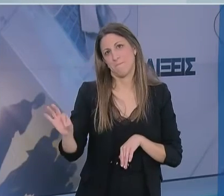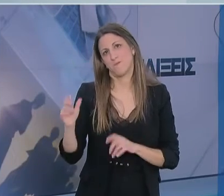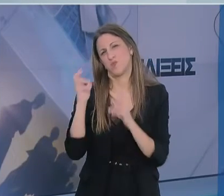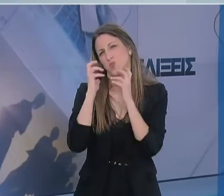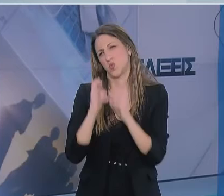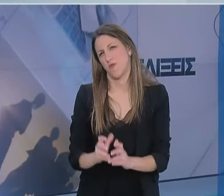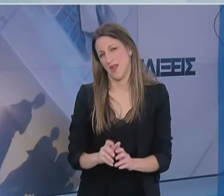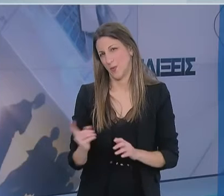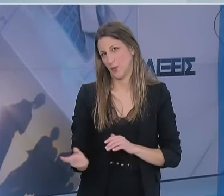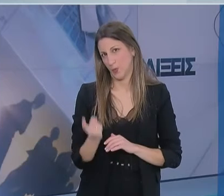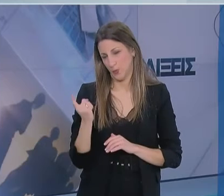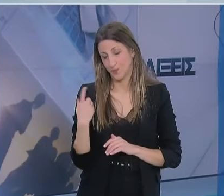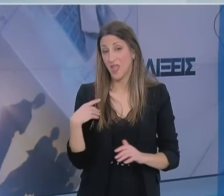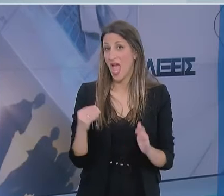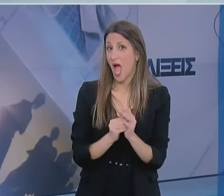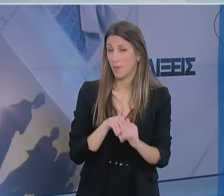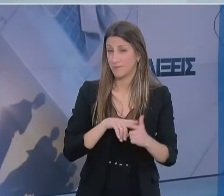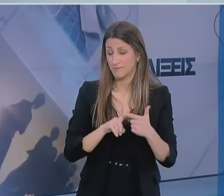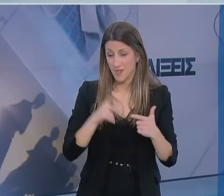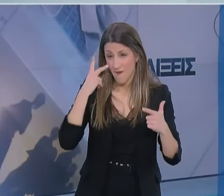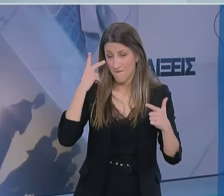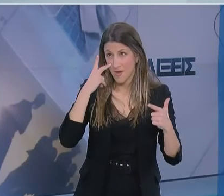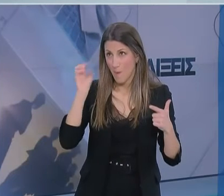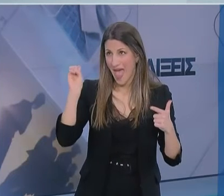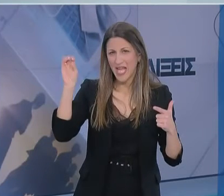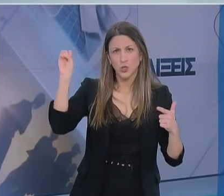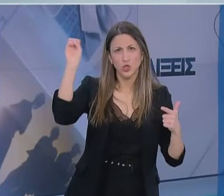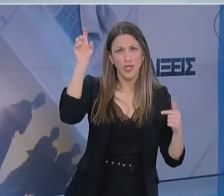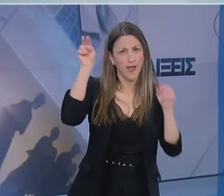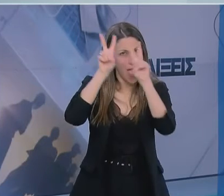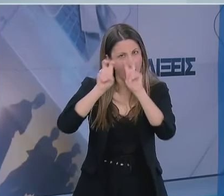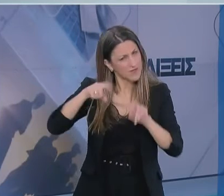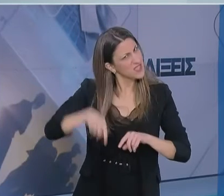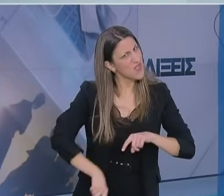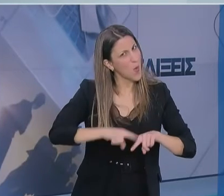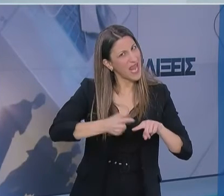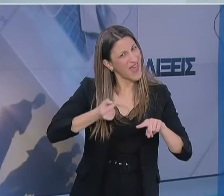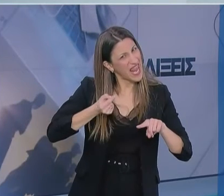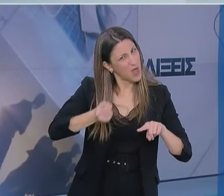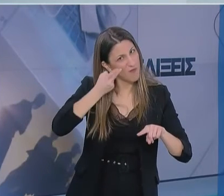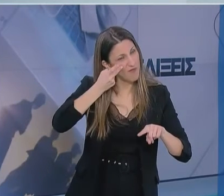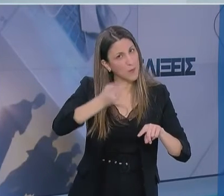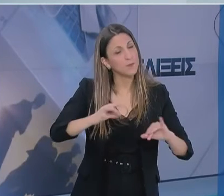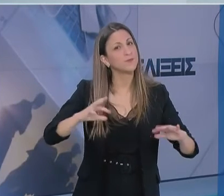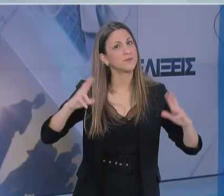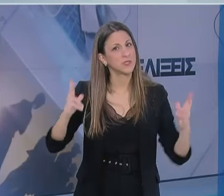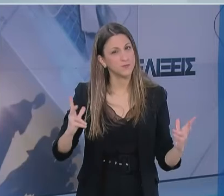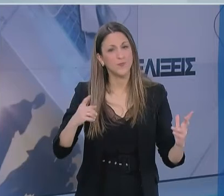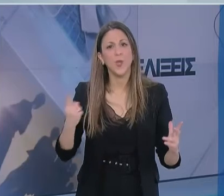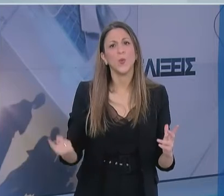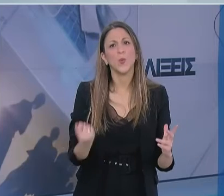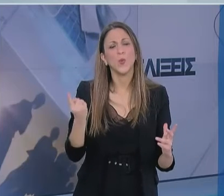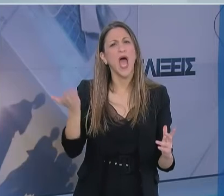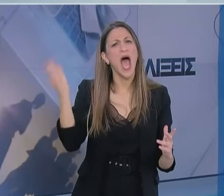φαίνεται από τις επιδημιολογικές μελέτες του εξωτερικού αλλά και από κάποια αρχικά στοιχεία δικά μας ότι συνοδά